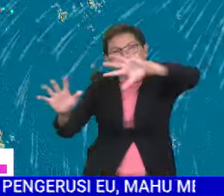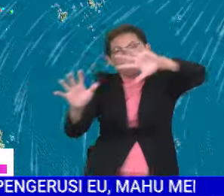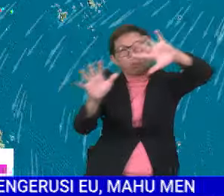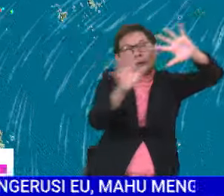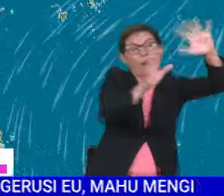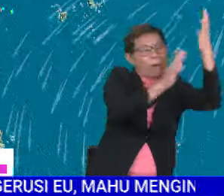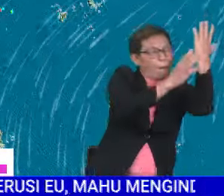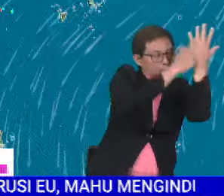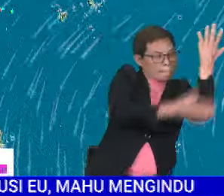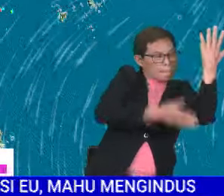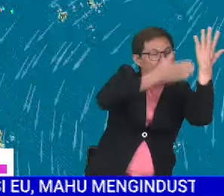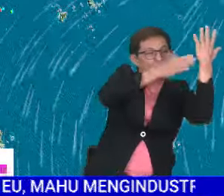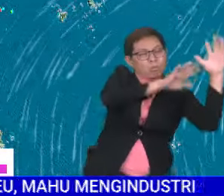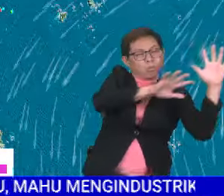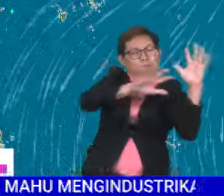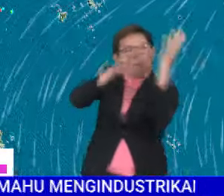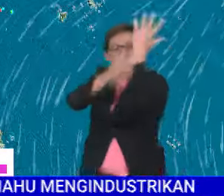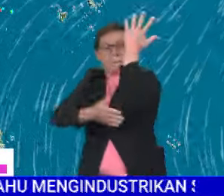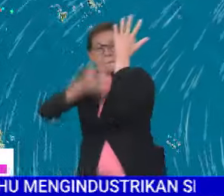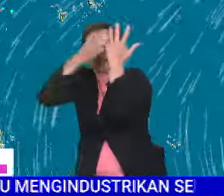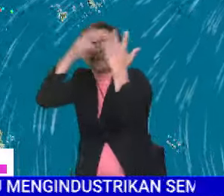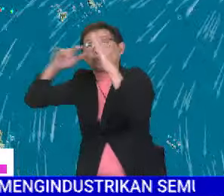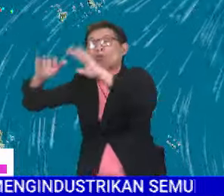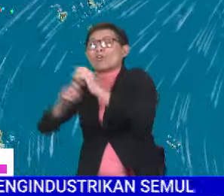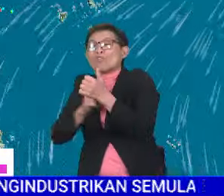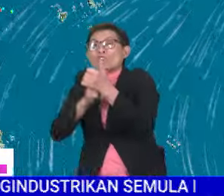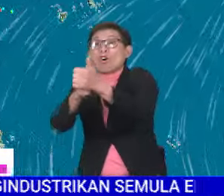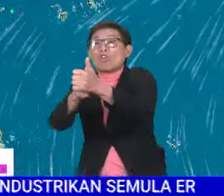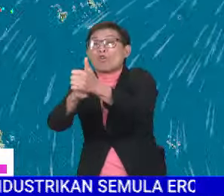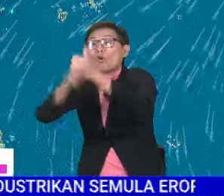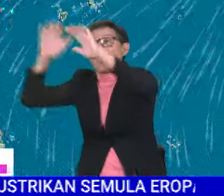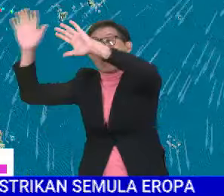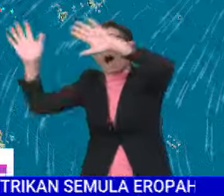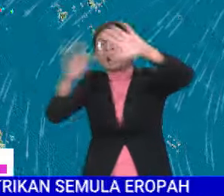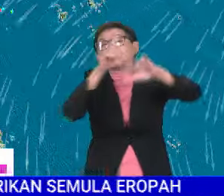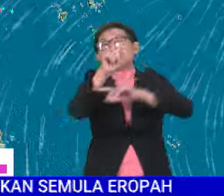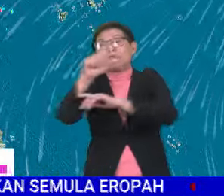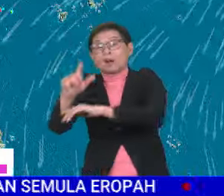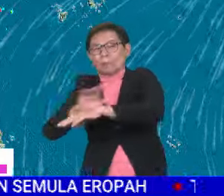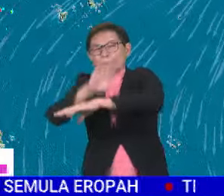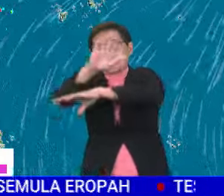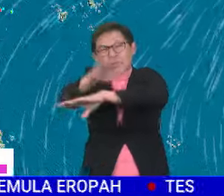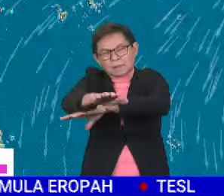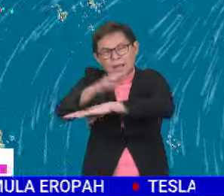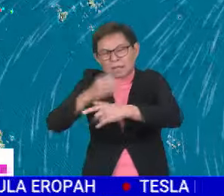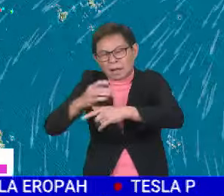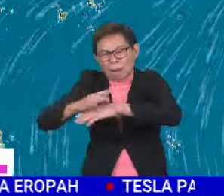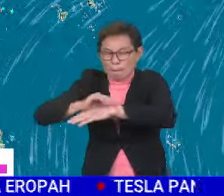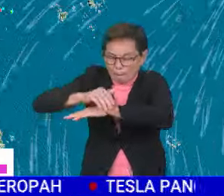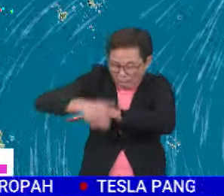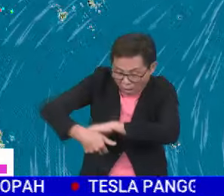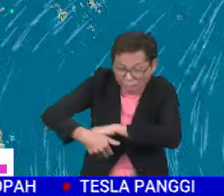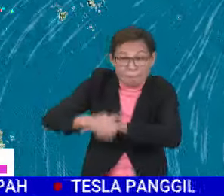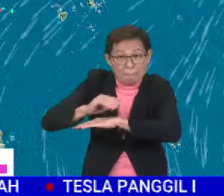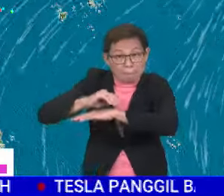barat semenanjung Malaysia berikutan selari dengan angin tiupan daripada arah timur. Jadi pada lewat petang ataupun awal malam